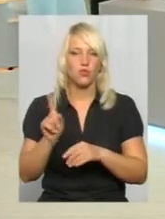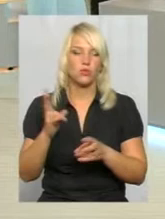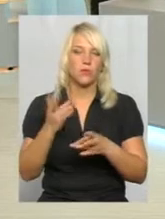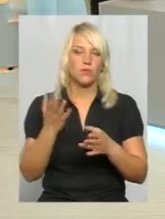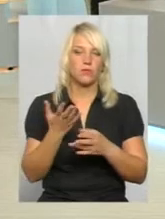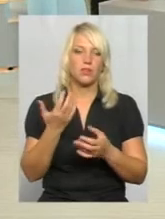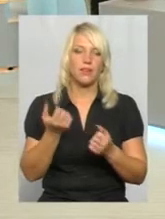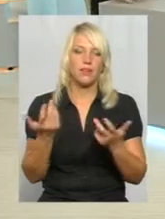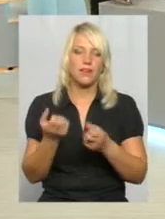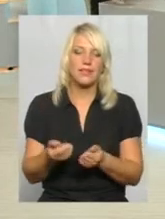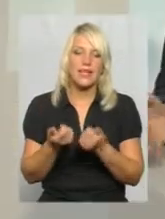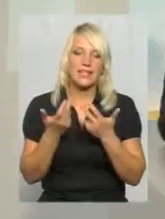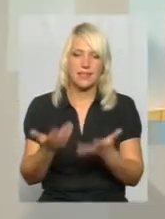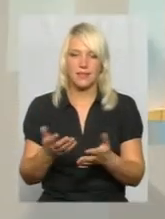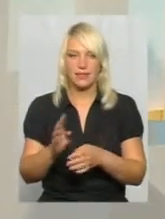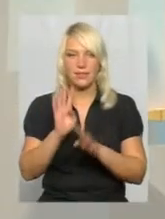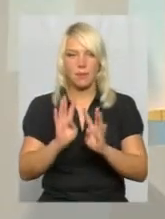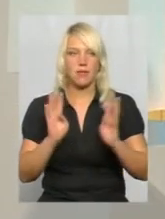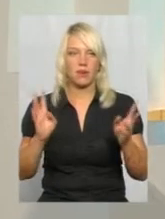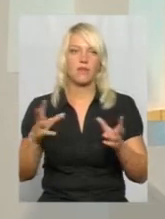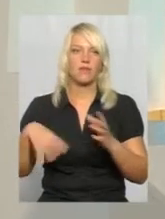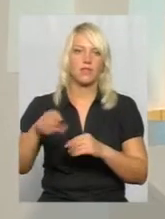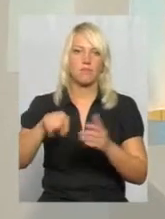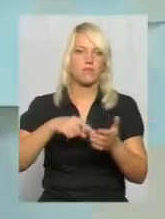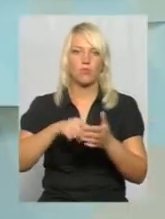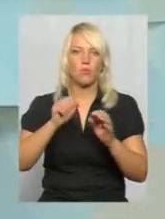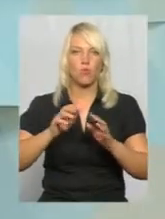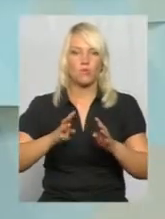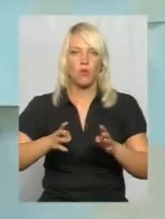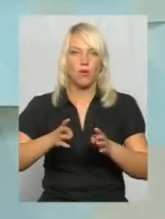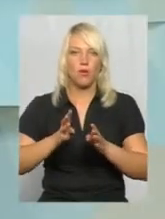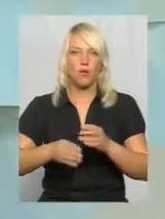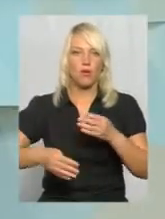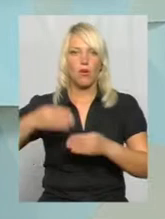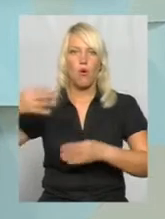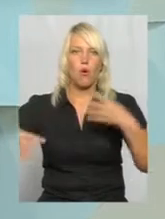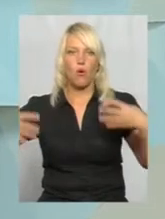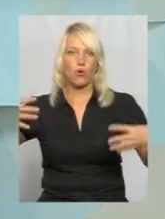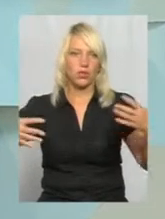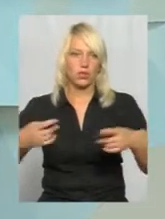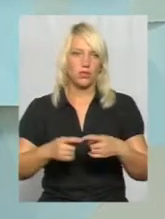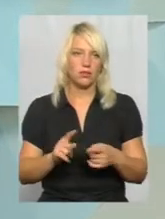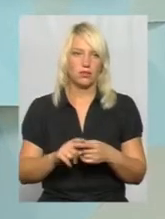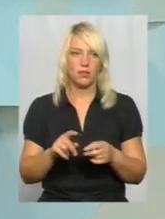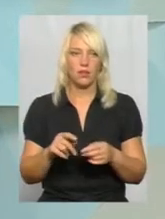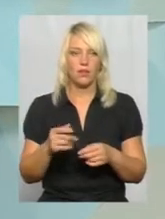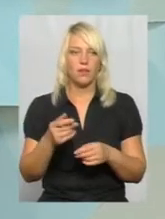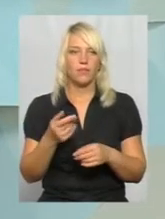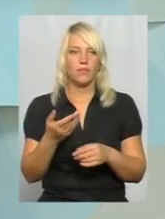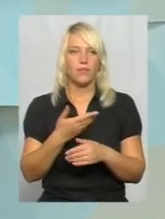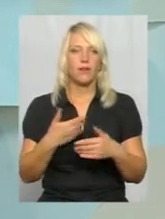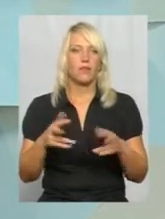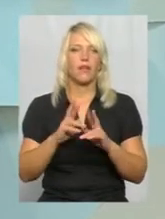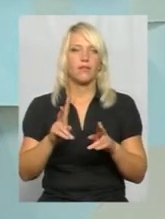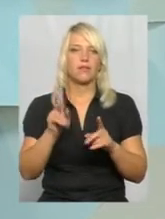кількість парканів чи ще щось, так ми все місто можемо городити просто. Так, і ми дійдемо до того, що будемо по місту ходити, як по селі, так, з